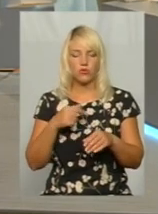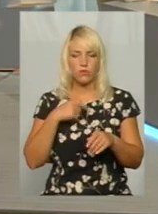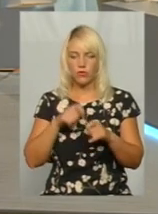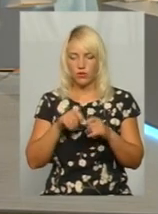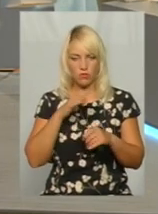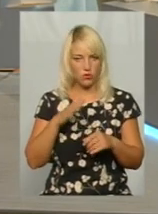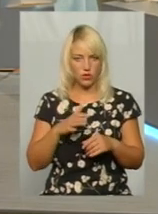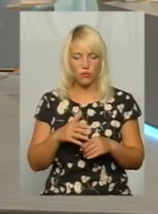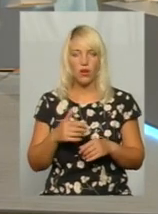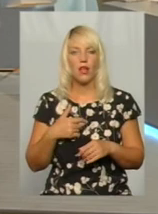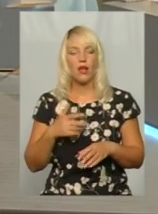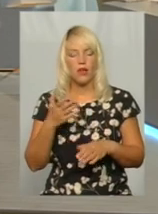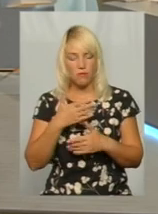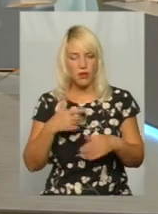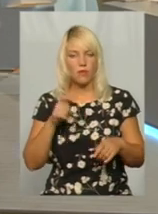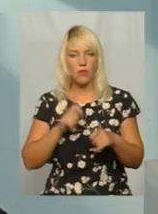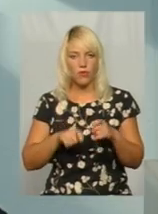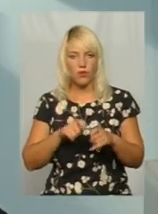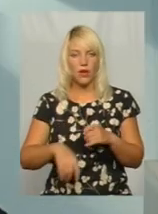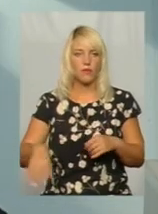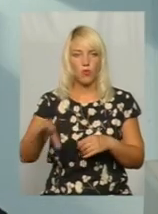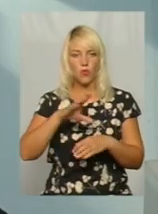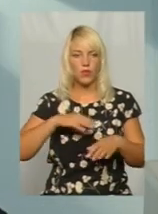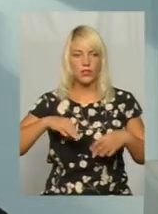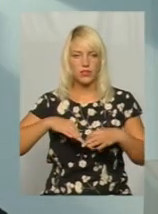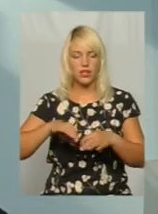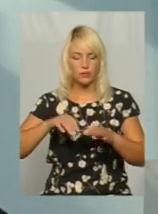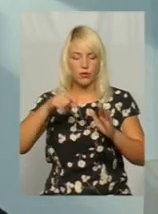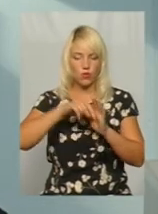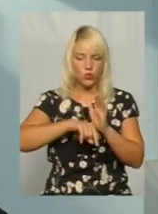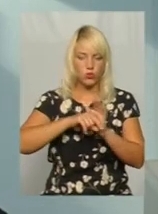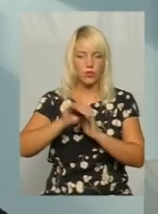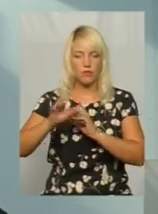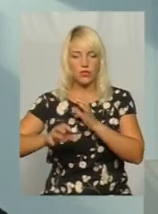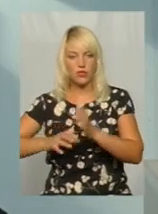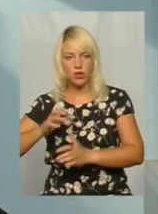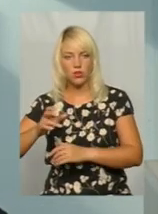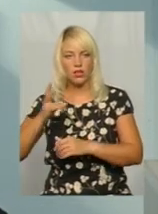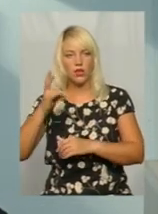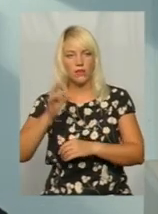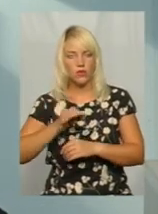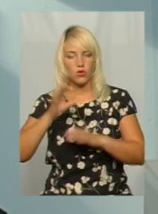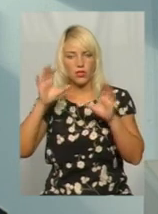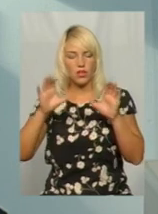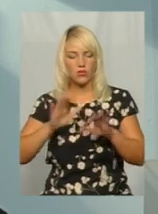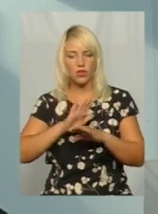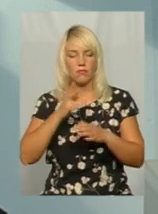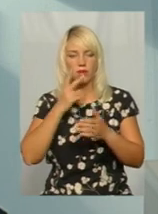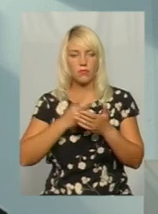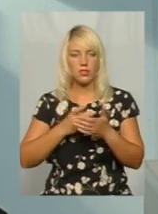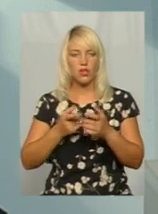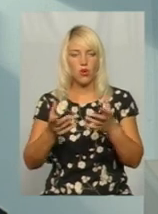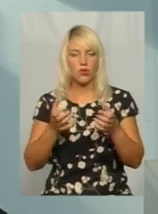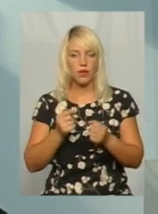абсолютно весь. Транспорт внутрішній, міжнародний, однак законодавство не передбачено отримання